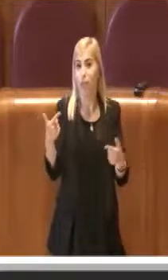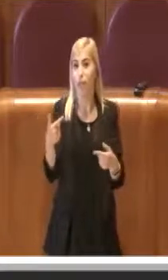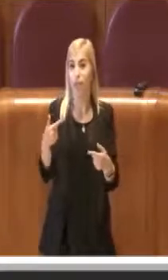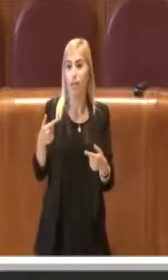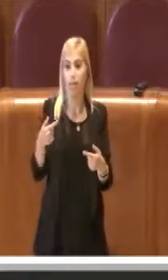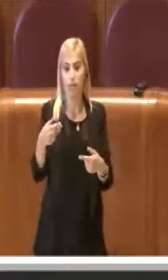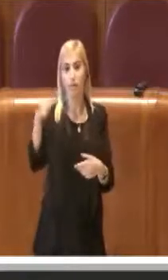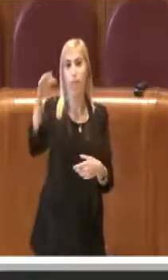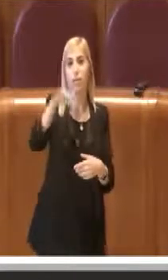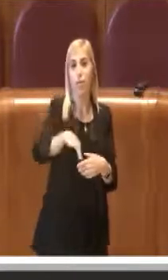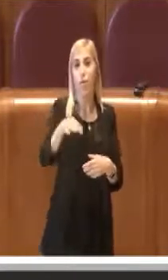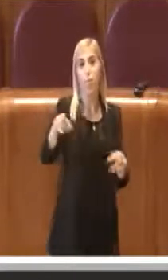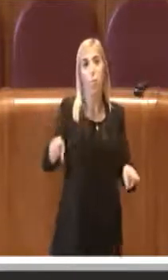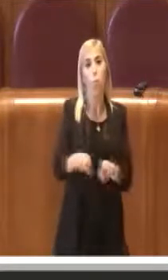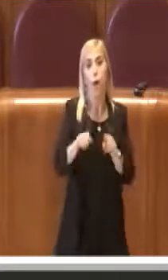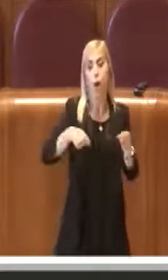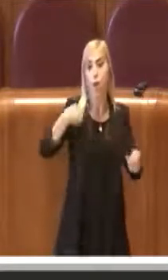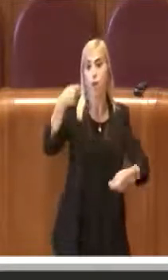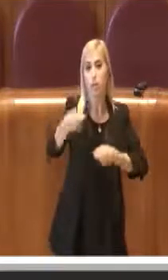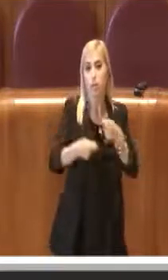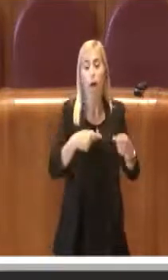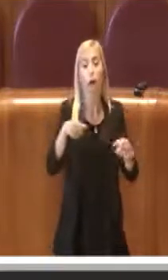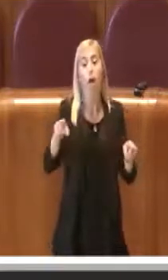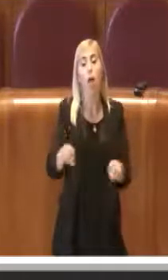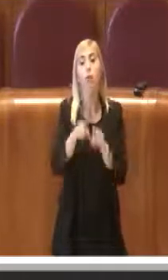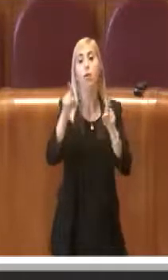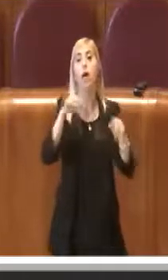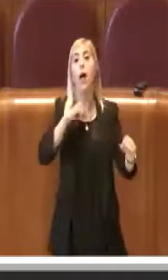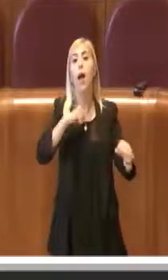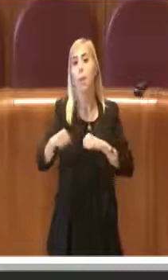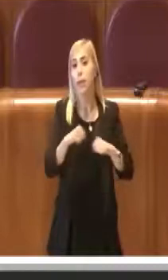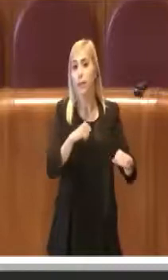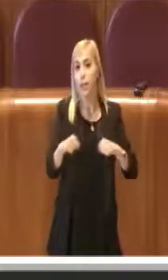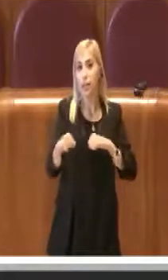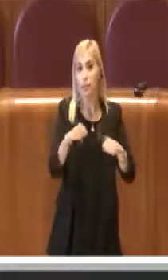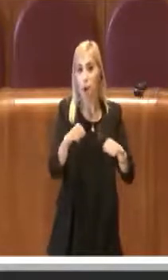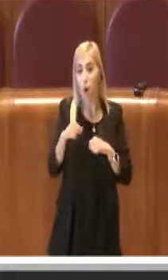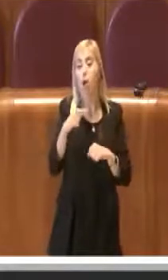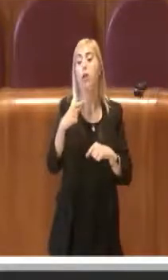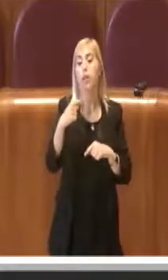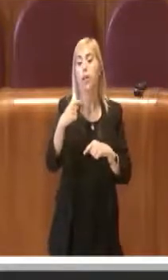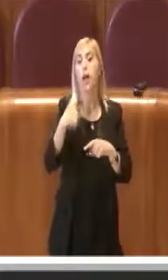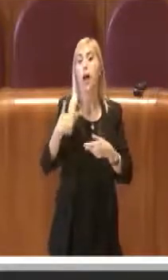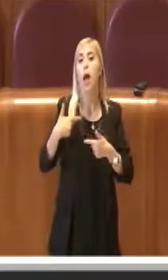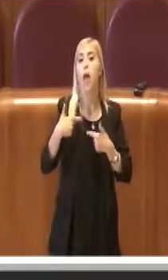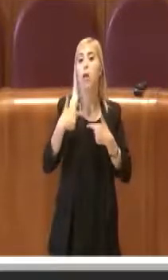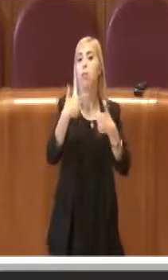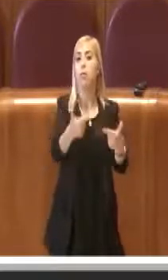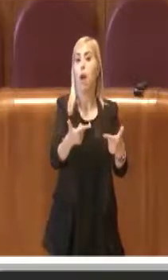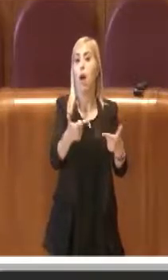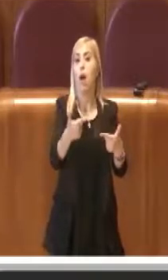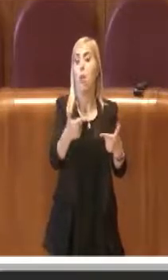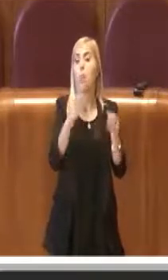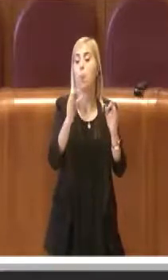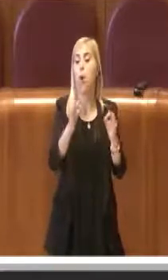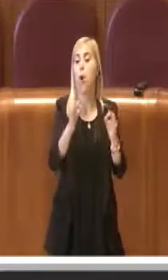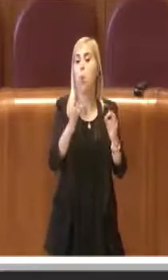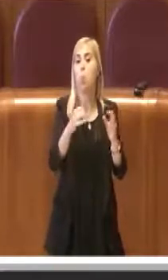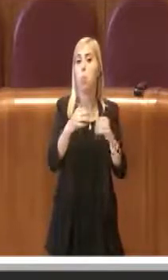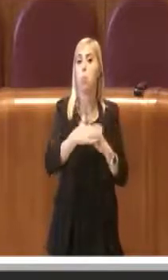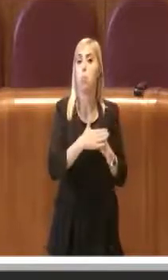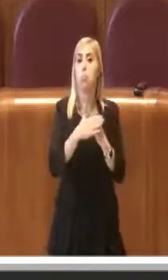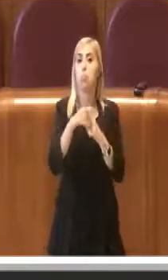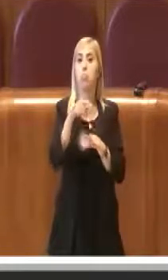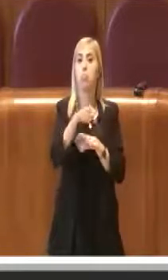'iniziativa alla quale l'amministrazione ha dato il massimo del risalto e in